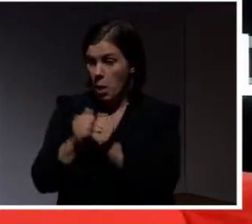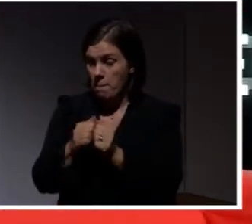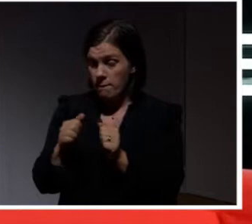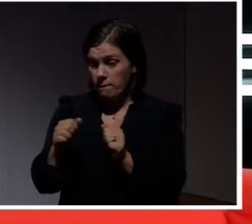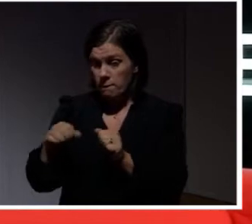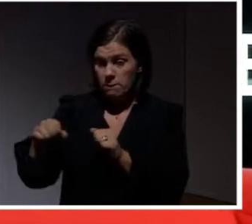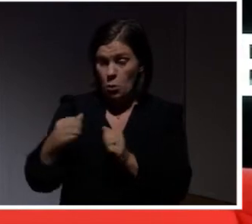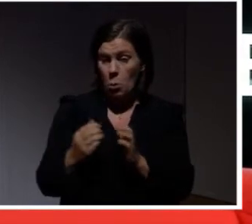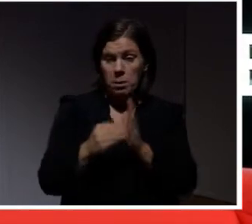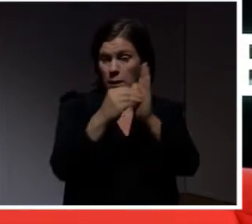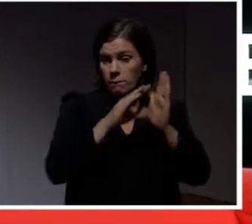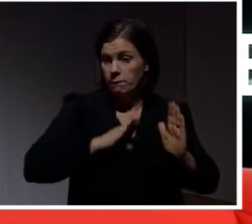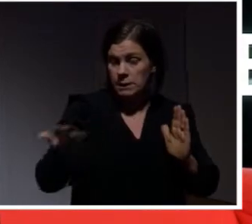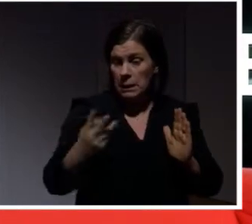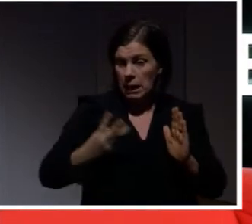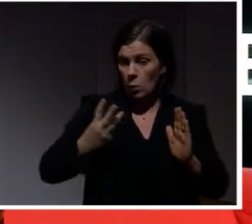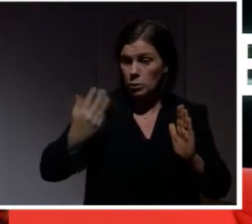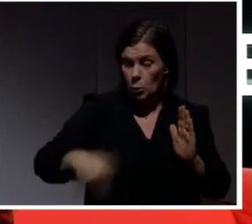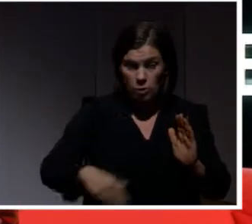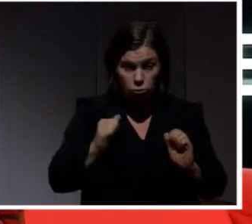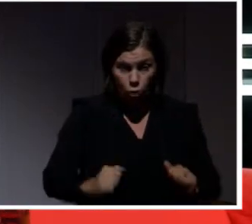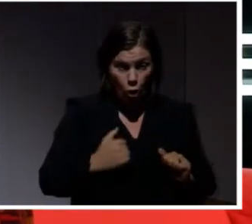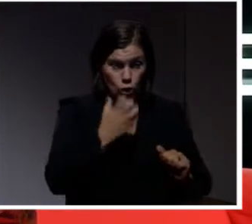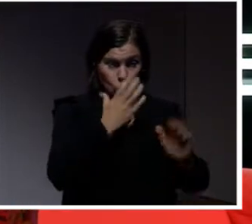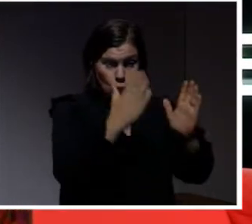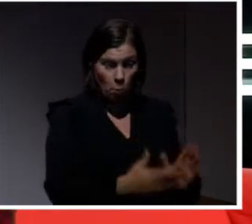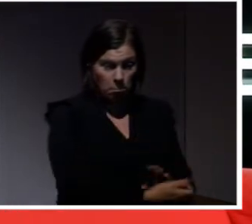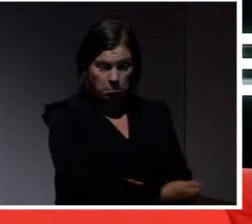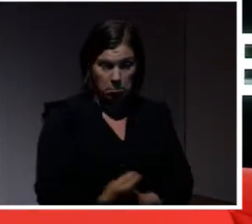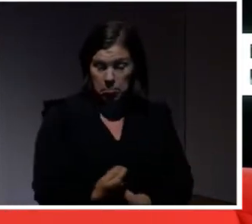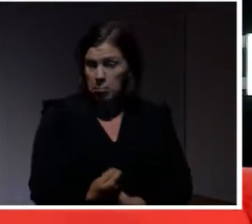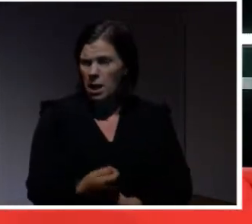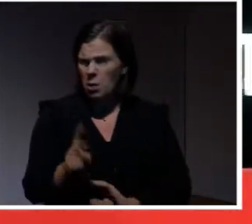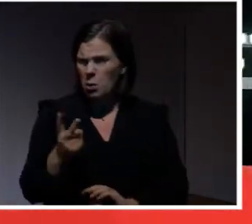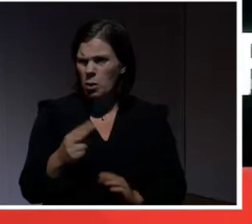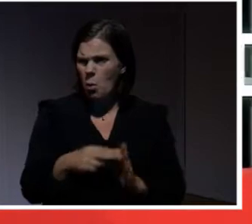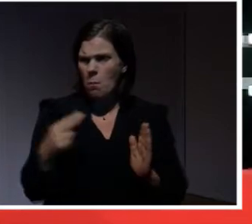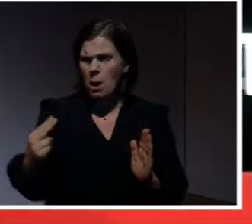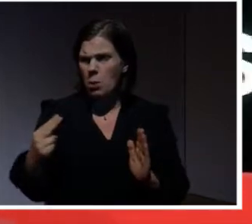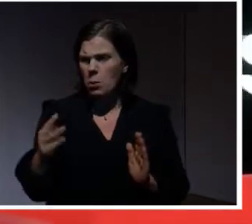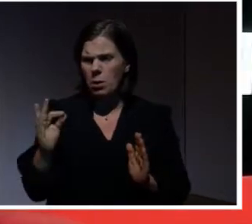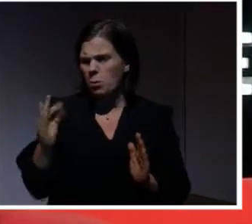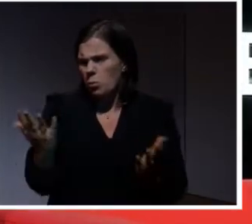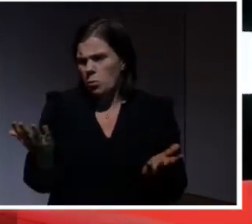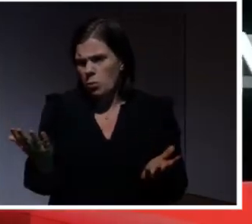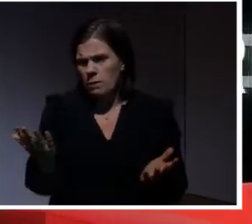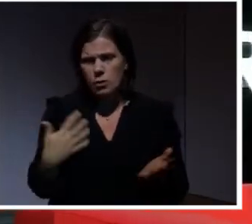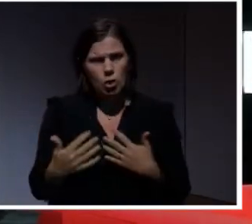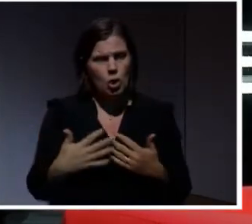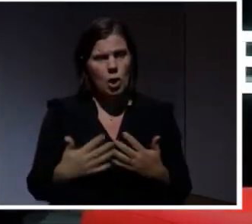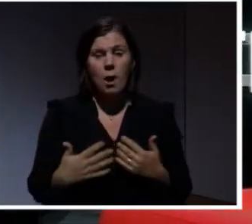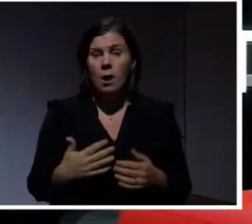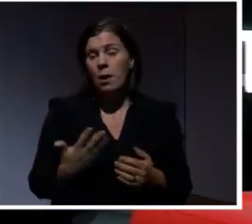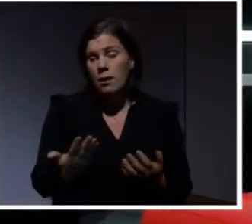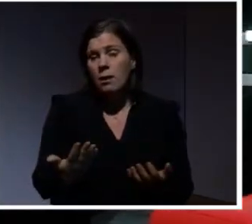ut mitt kylskåp då? Eller ska jag dra ur sladden? Eller koppla ur? Eller hur var det nu man kunde göra? Det här är